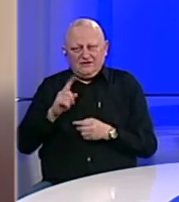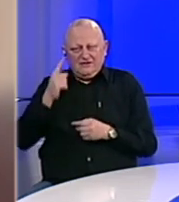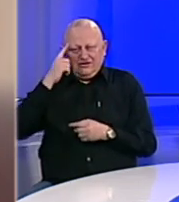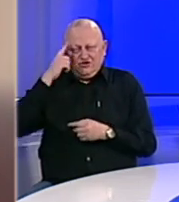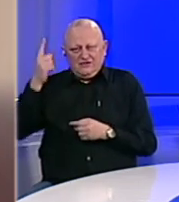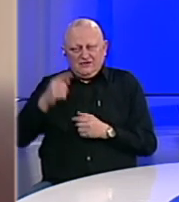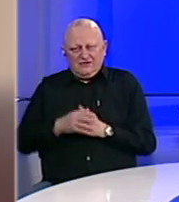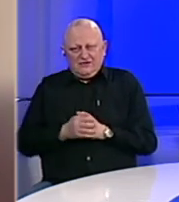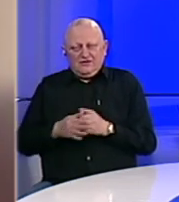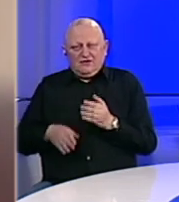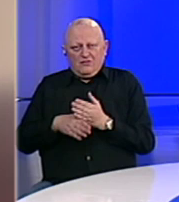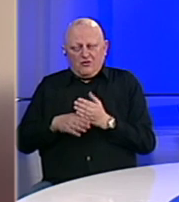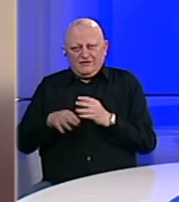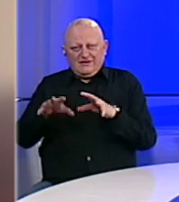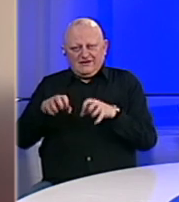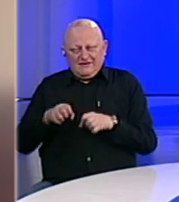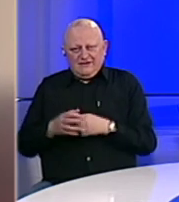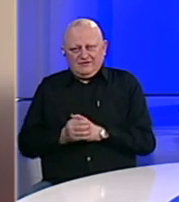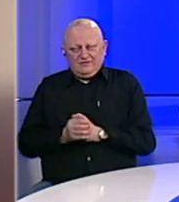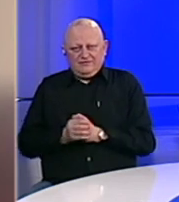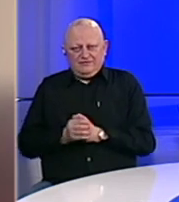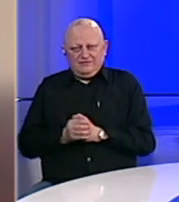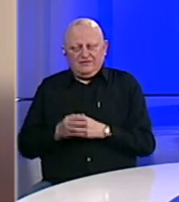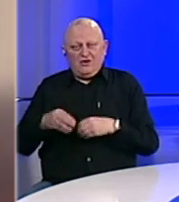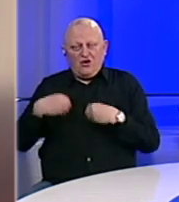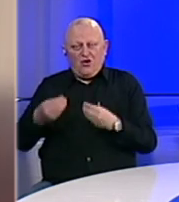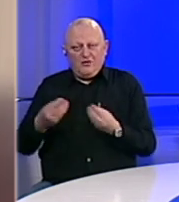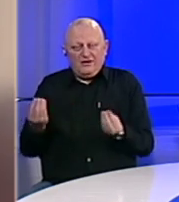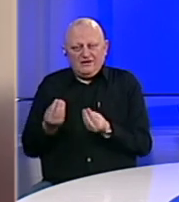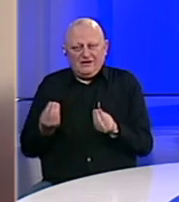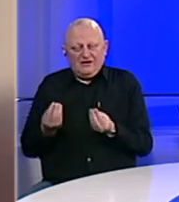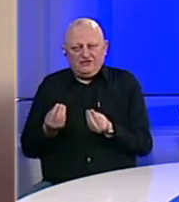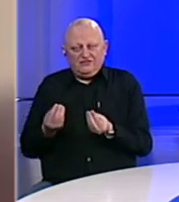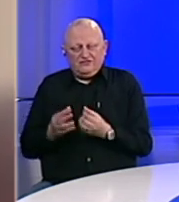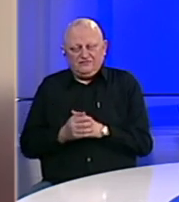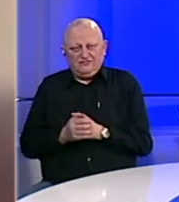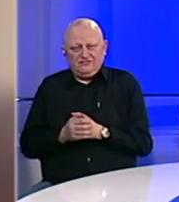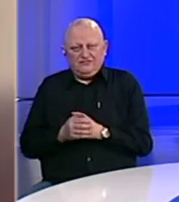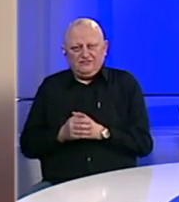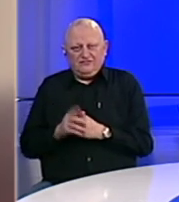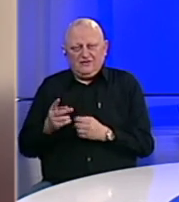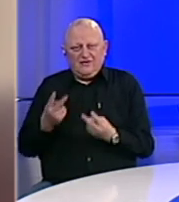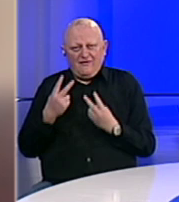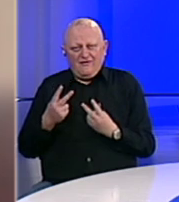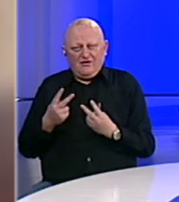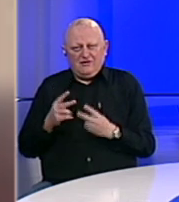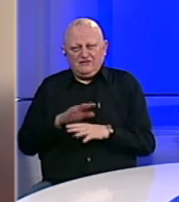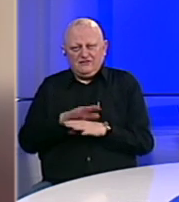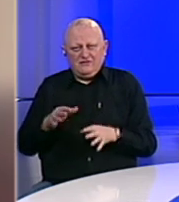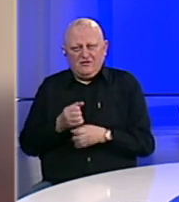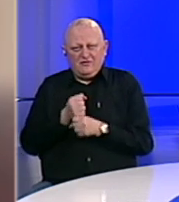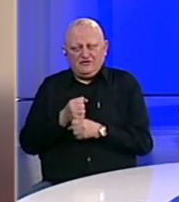svjesni, pomozite im da shvate. Objasnite im zašto je neizmjerno važno da se svi